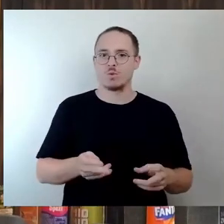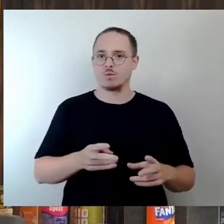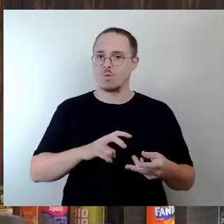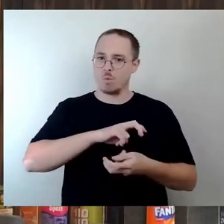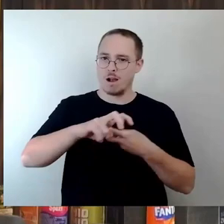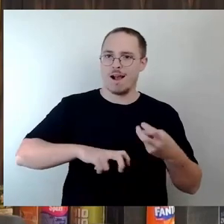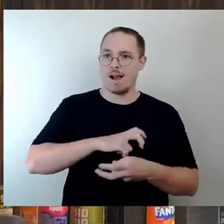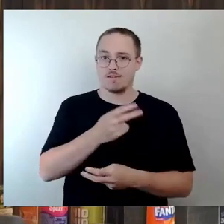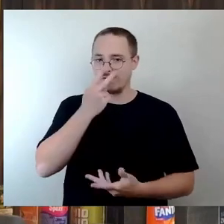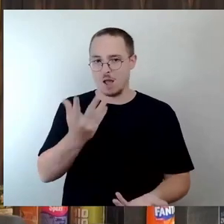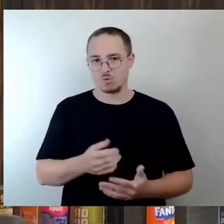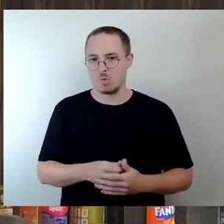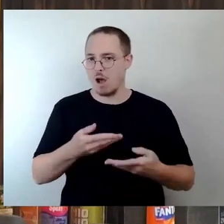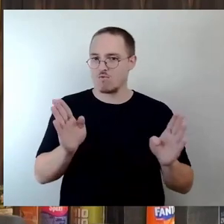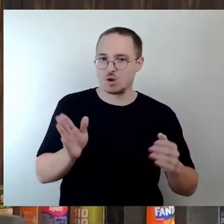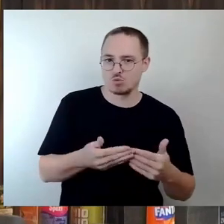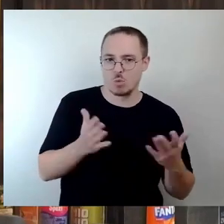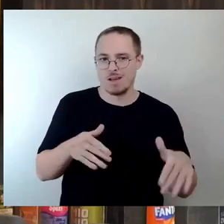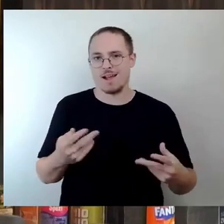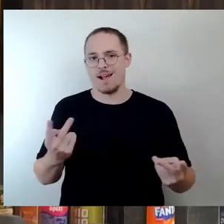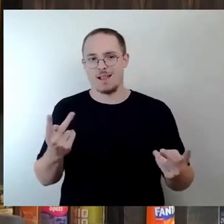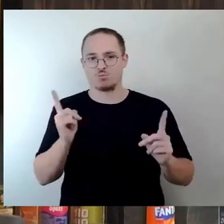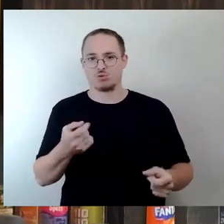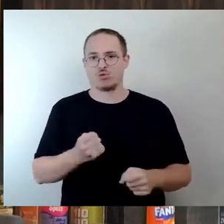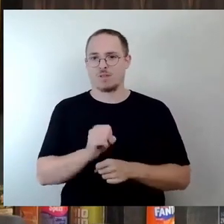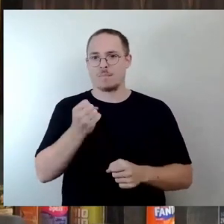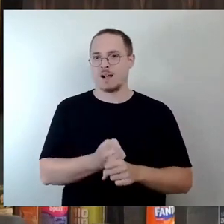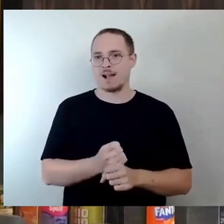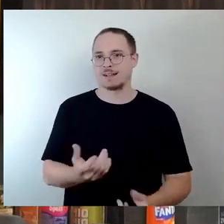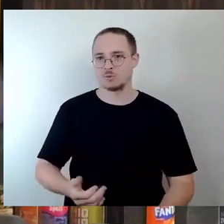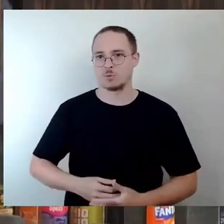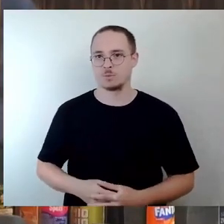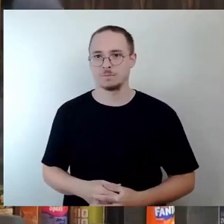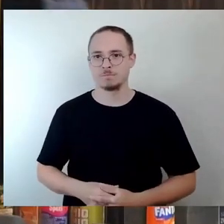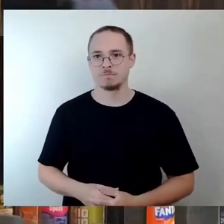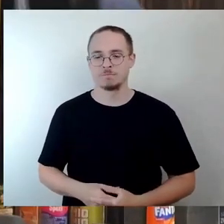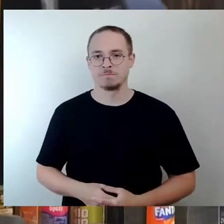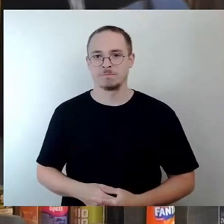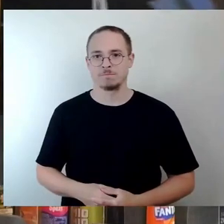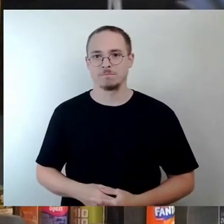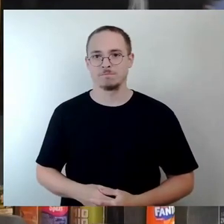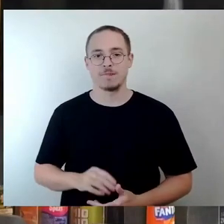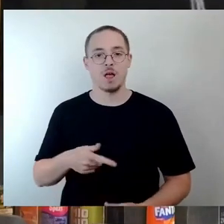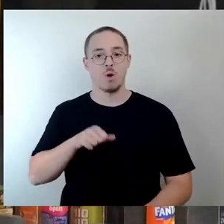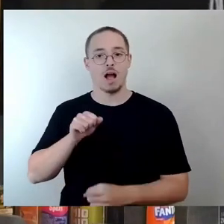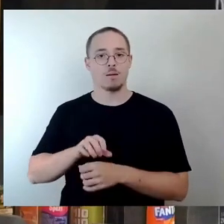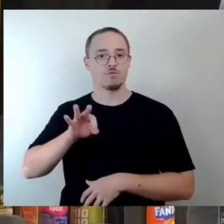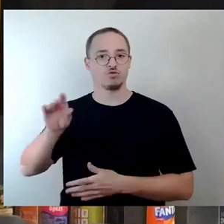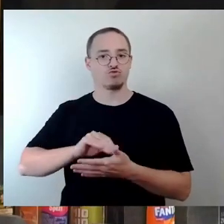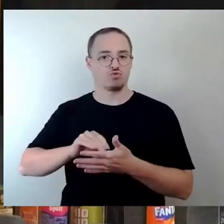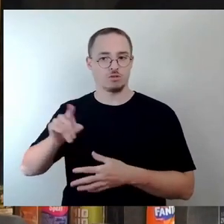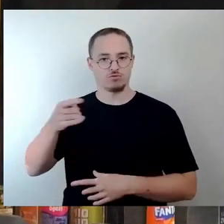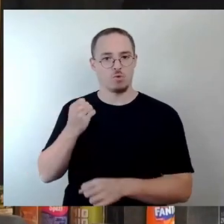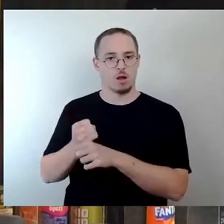noch vorweg schicken, ich nehme die zuständigen Mitarbeiterinnen im Amt für Schulen, die das Thema bearbeiten und die ja auch im Bildungsausschuss schon vorgetragen